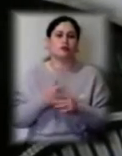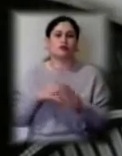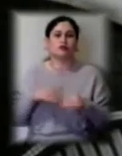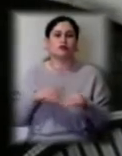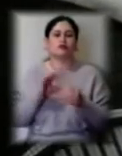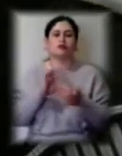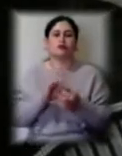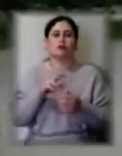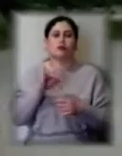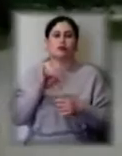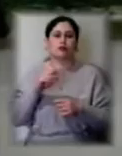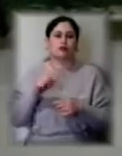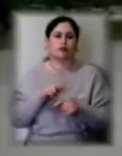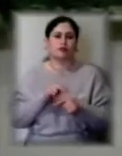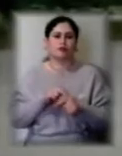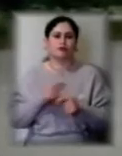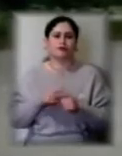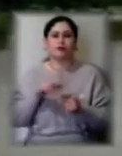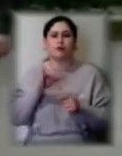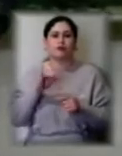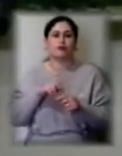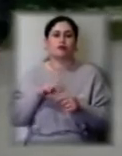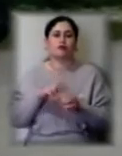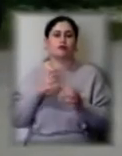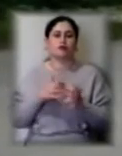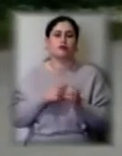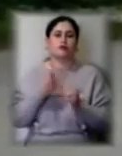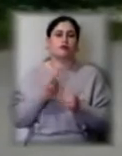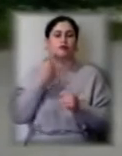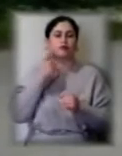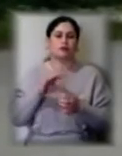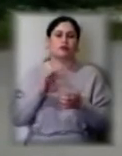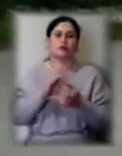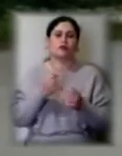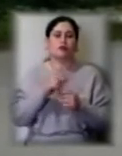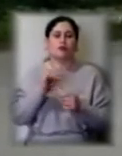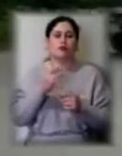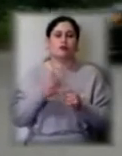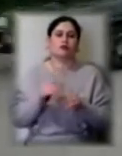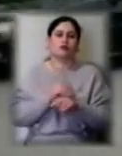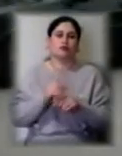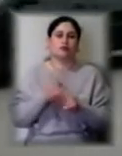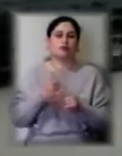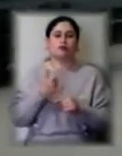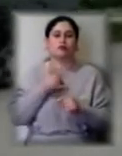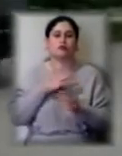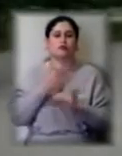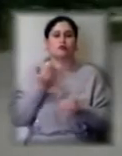патрульні. «Управління патрульної поліції в Херсонській області завжди долучається до акції, брату. У нас була раніше акція